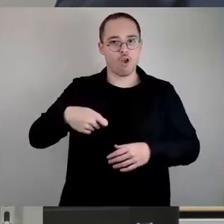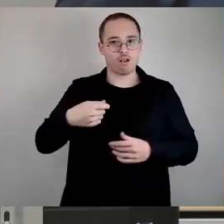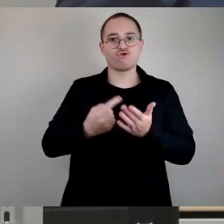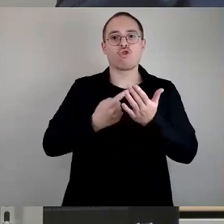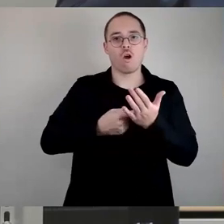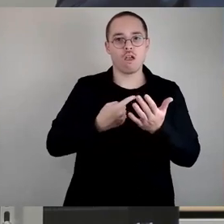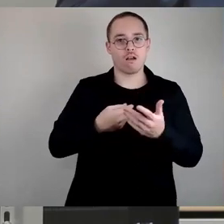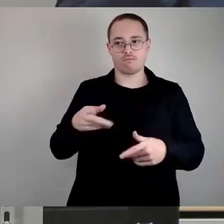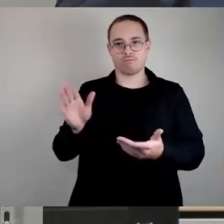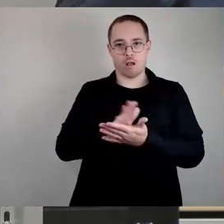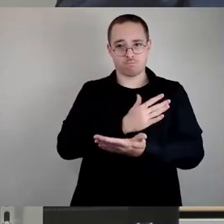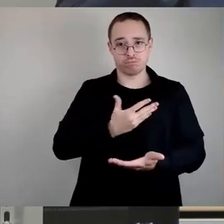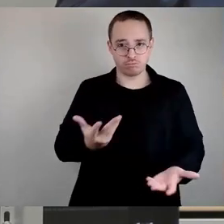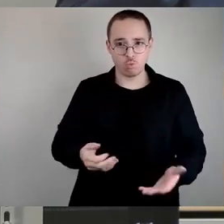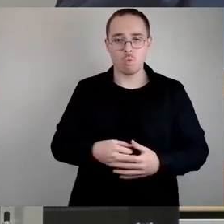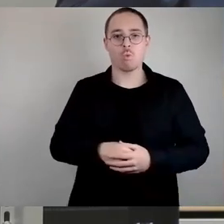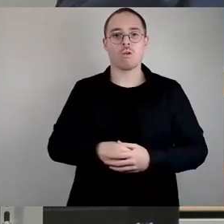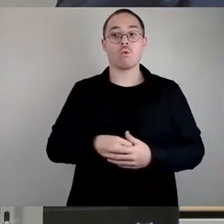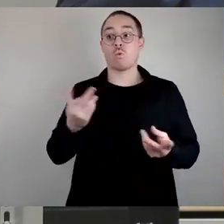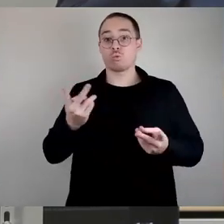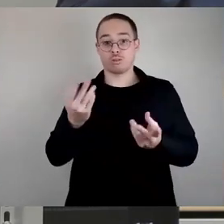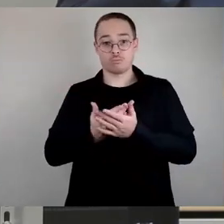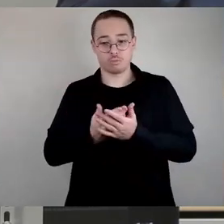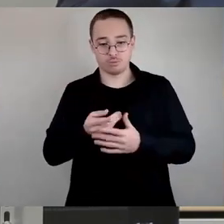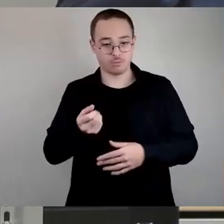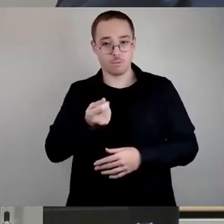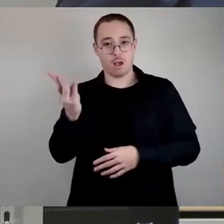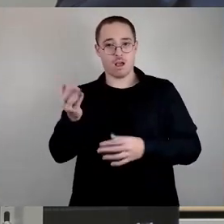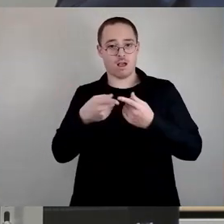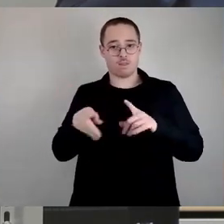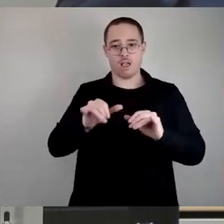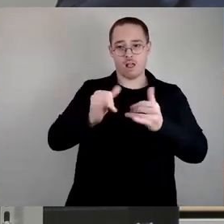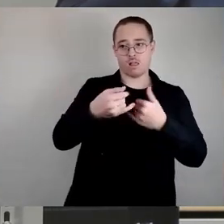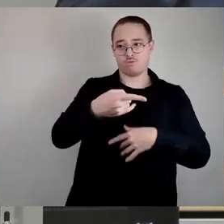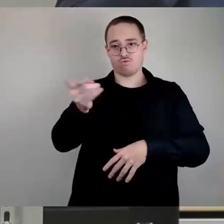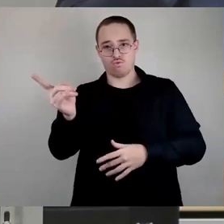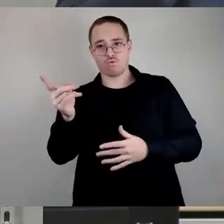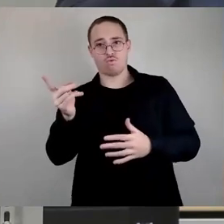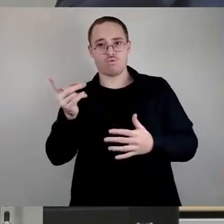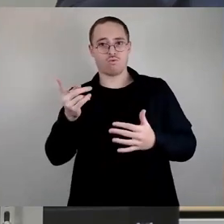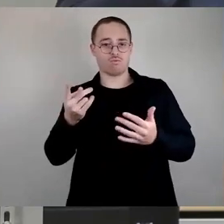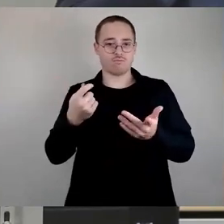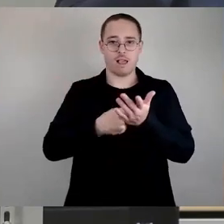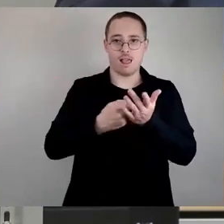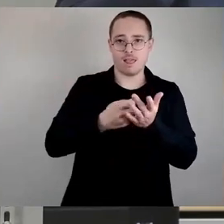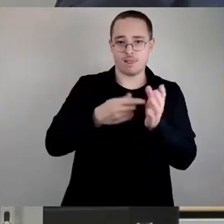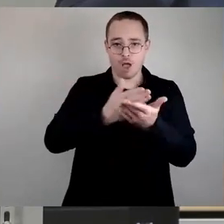Auf Eltern zum geringen Teil und auf Land und Kommune. Und dann könnte man in einer Verhandlung zwischen Land und Kommune überlegen, wer von diesen